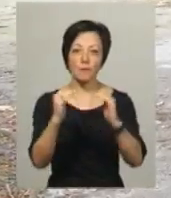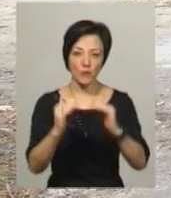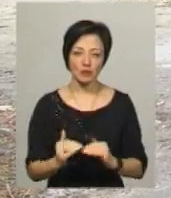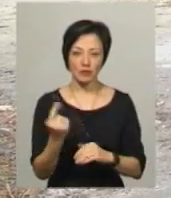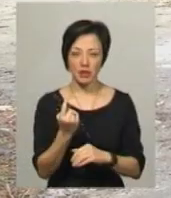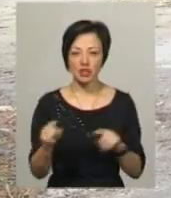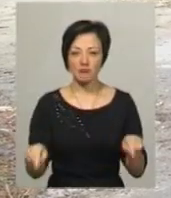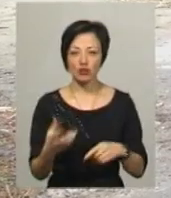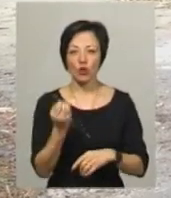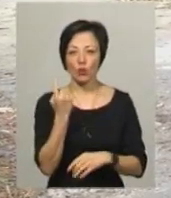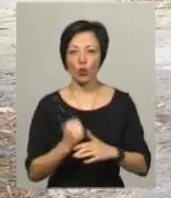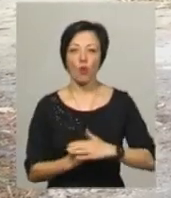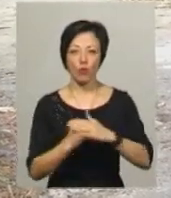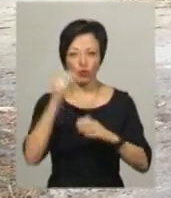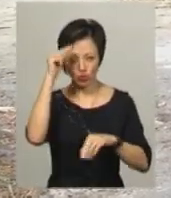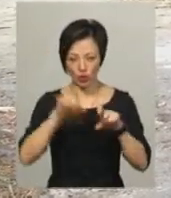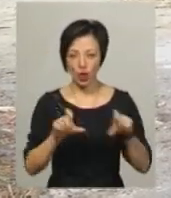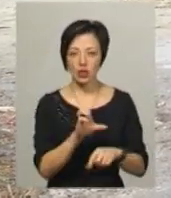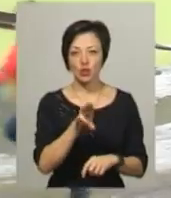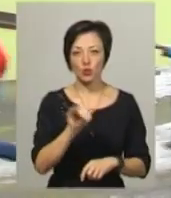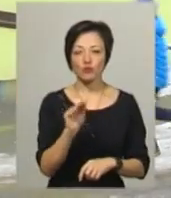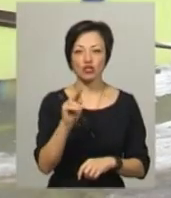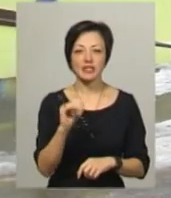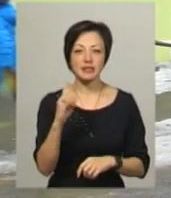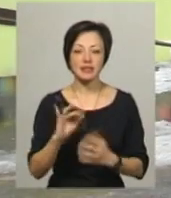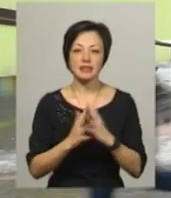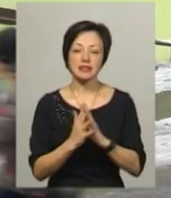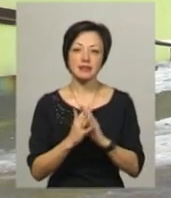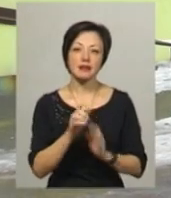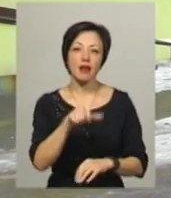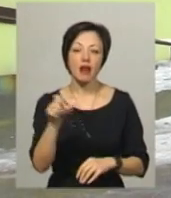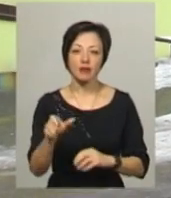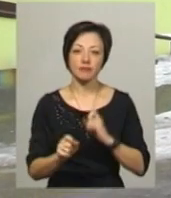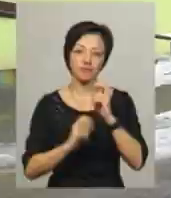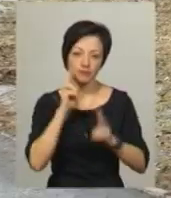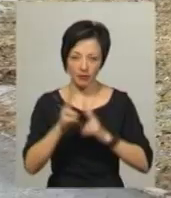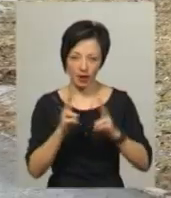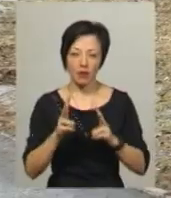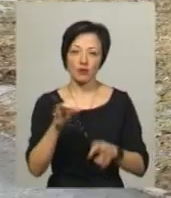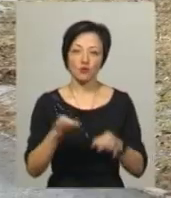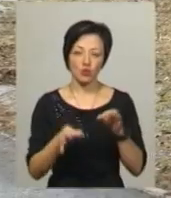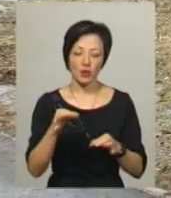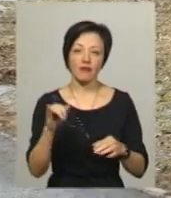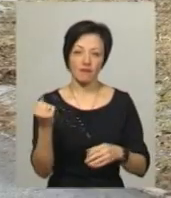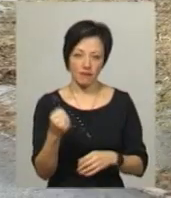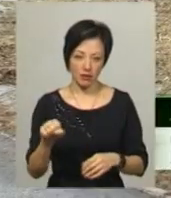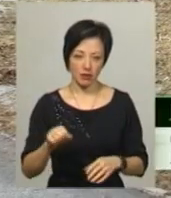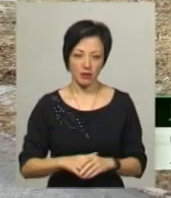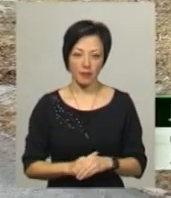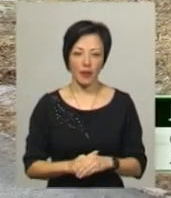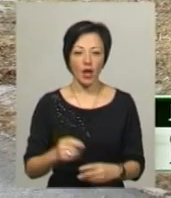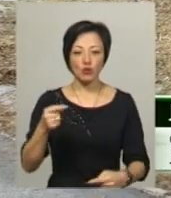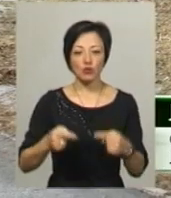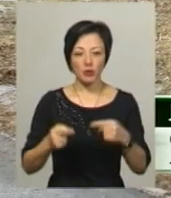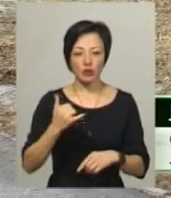першого та створити ще одну опорну школу в Стувчинцях. Та селяни позивалися на сільську раду і виграли суд. Суперечки у нас